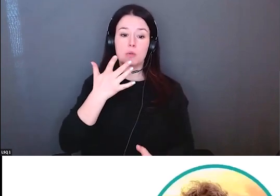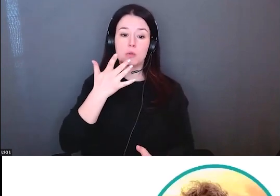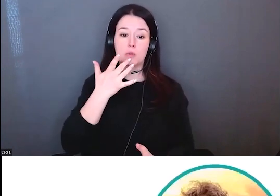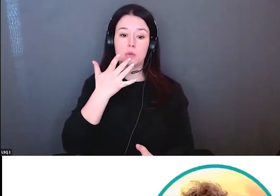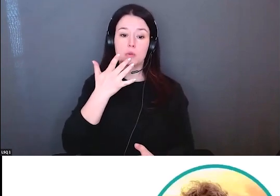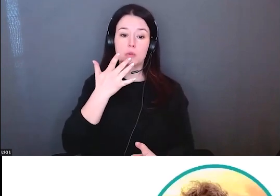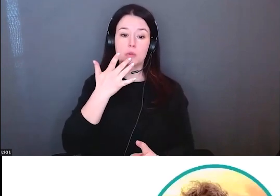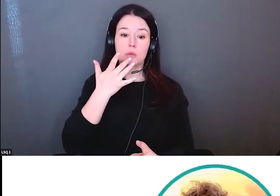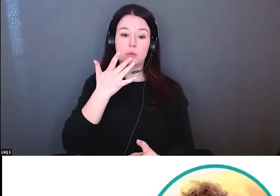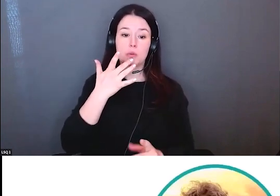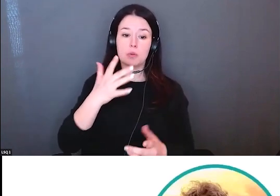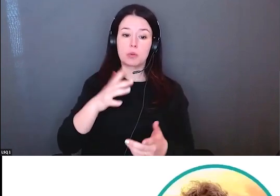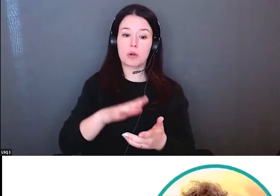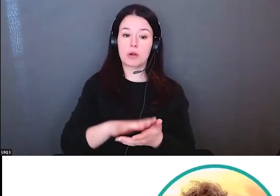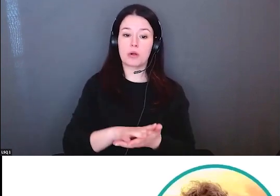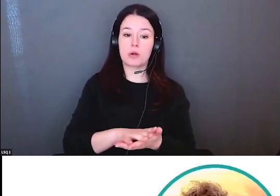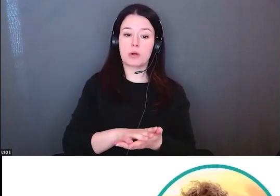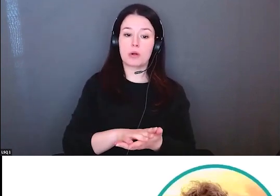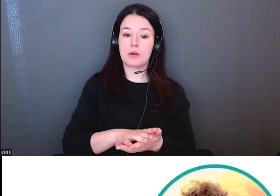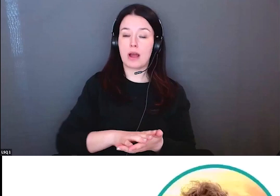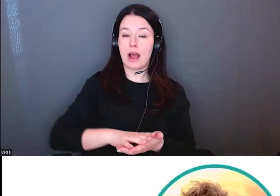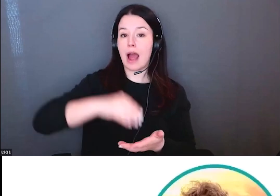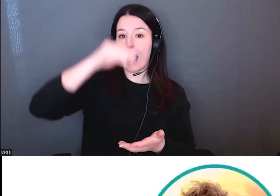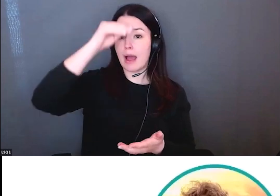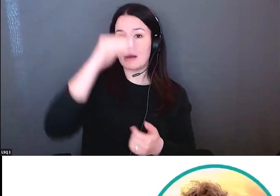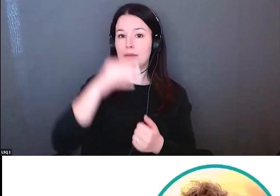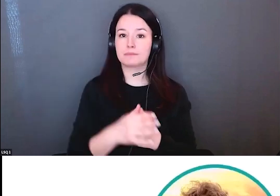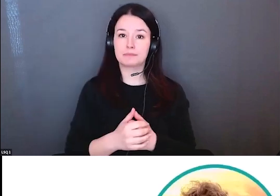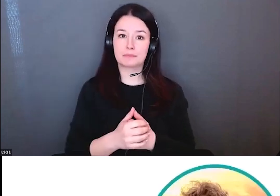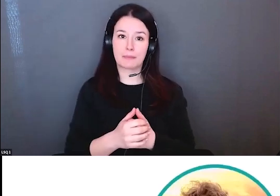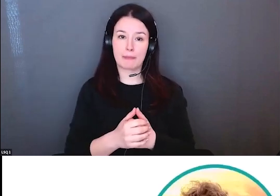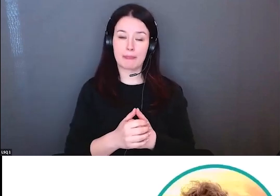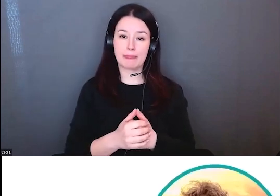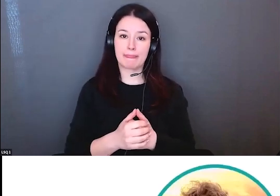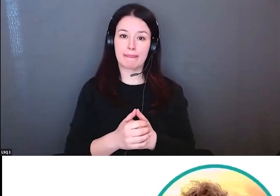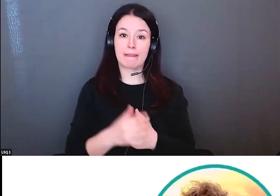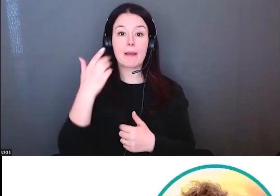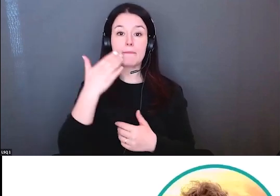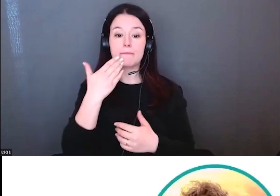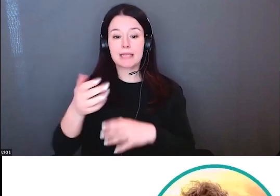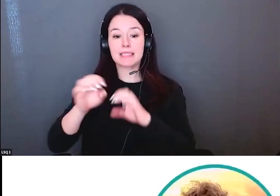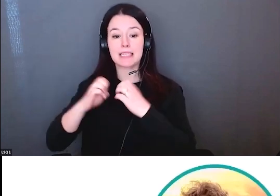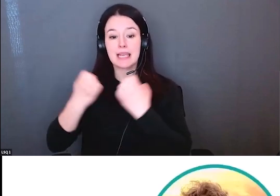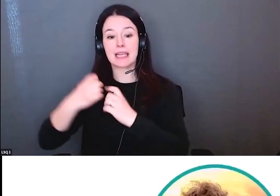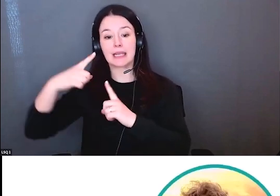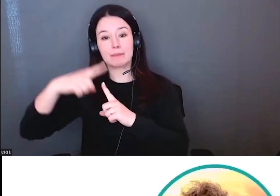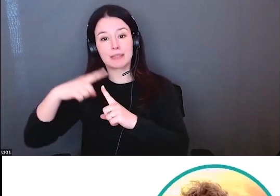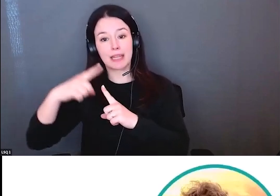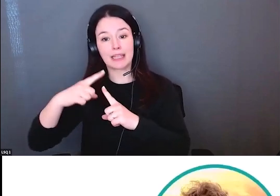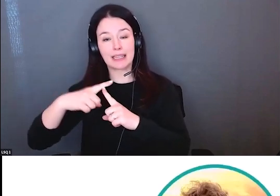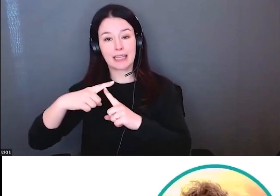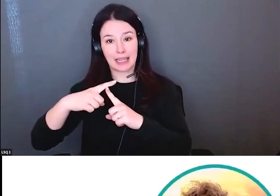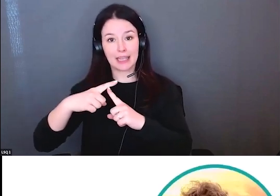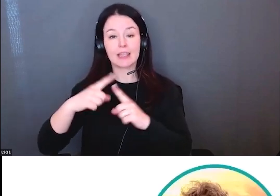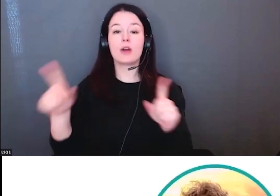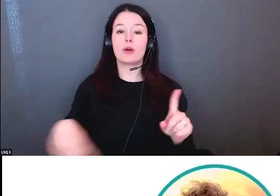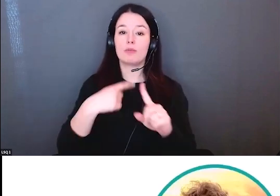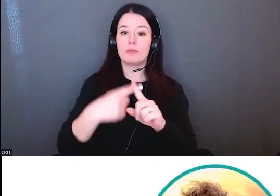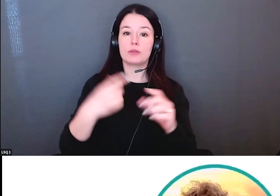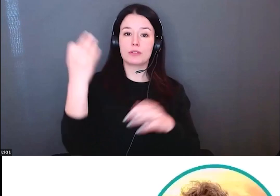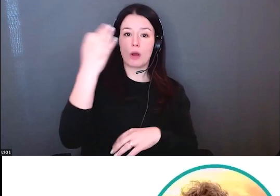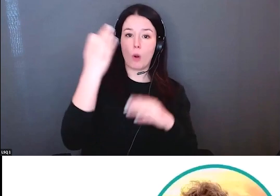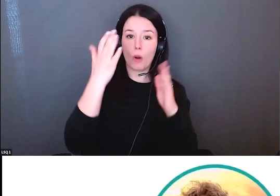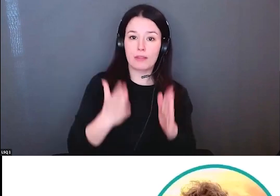à nous. Nous avons eu 1000 participants enregistrés à cet événement aujourd'hui. On comprend que vous êtes